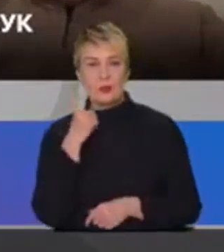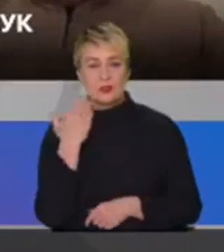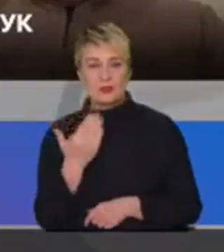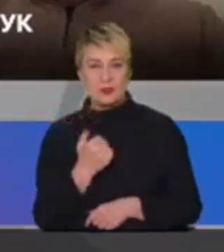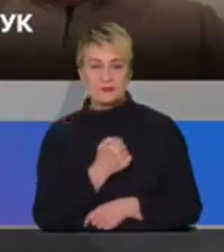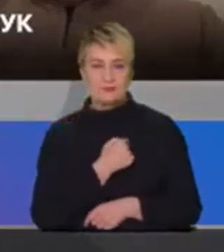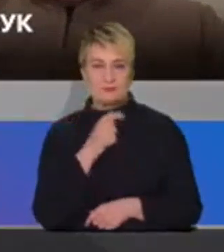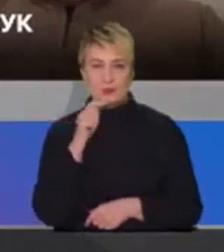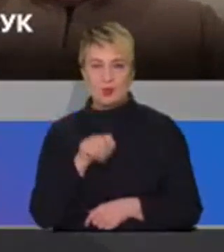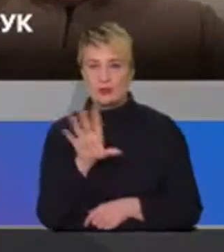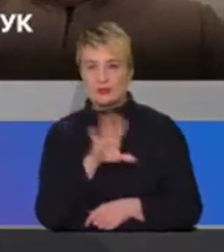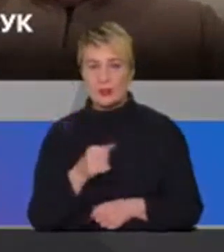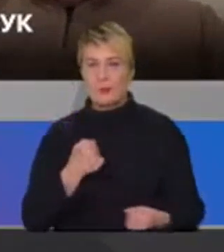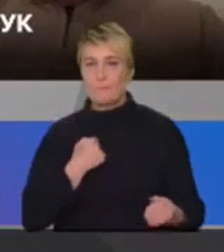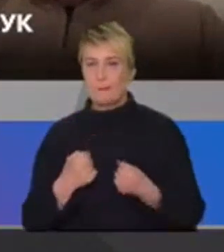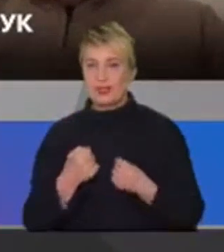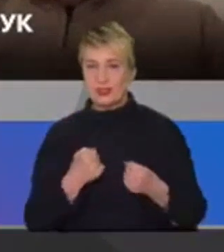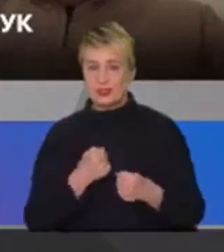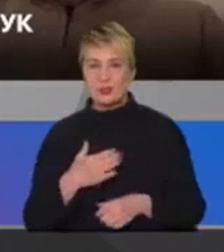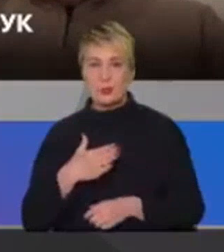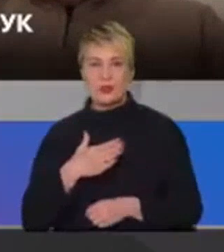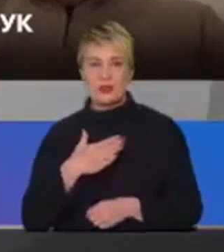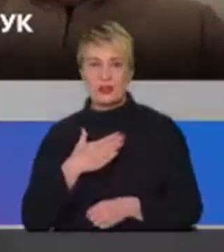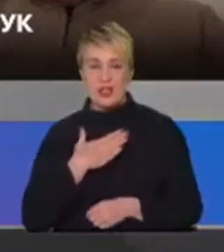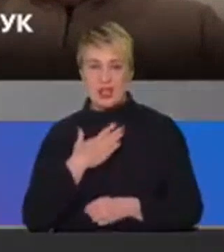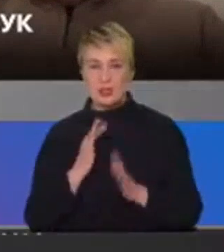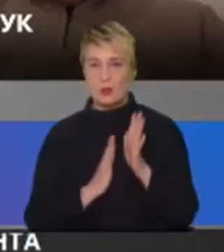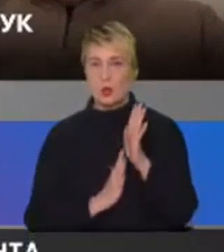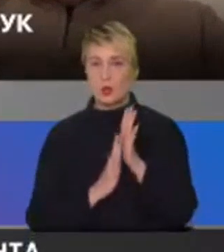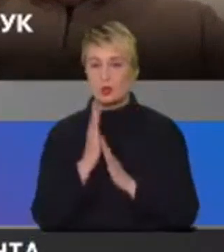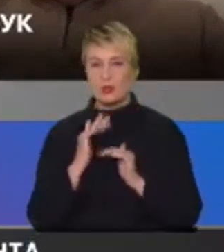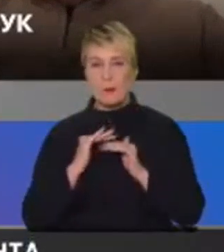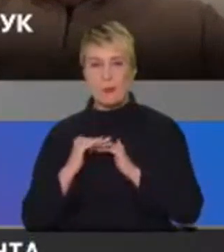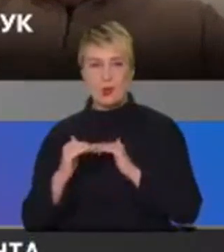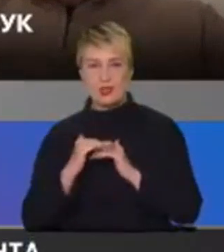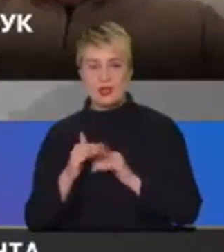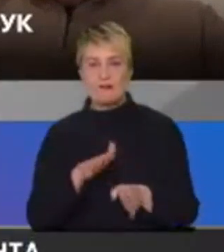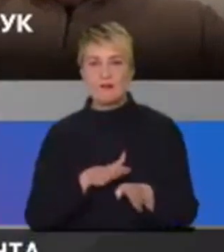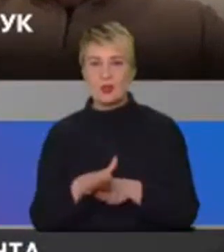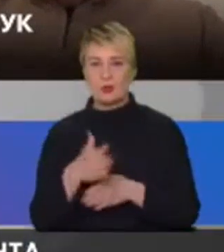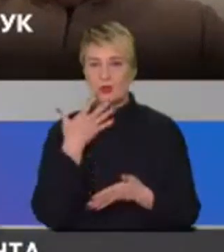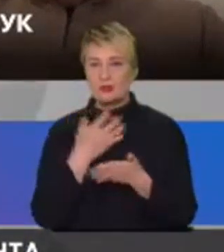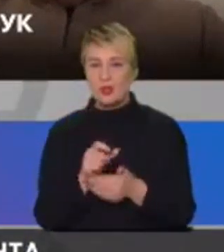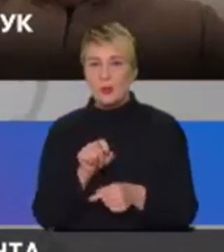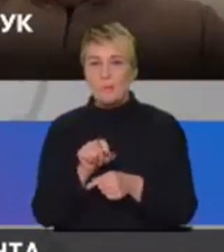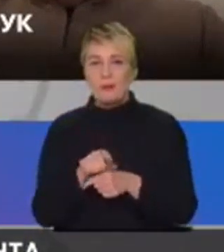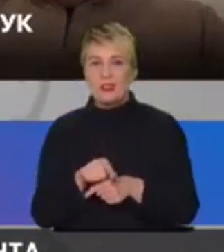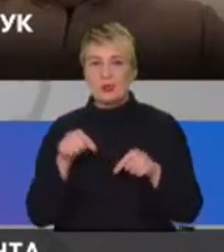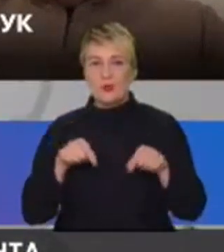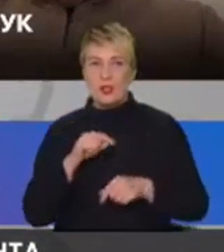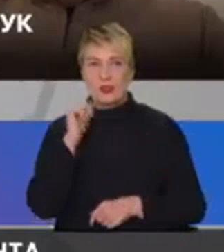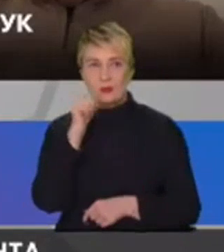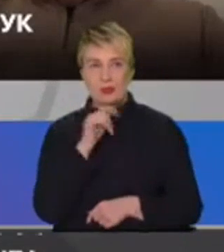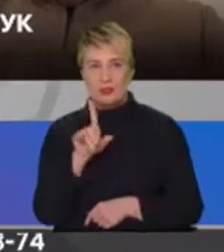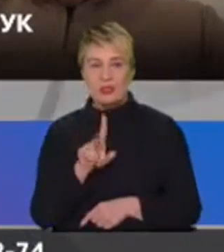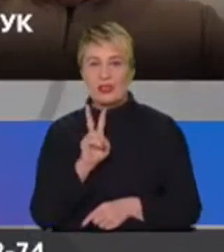Сили стоять міцно для того, аби наші родючі поля все-таки виконували свою місію у цьому році. І так, як ми до